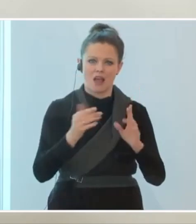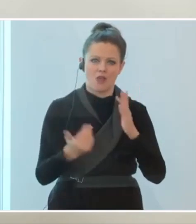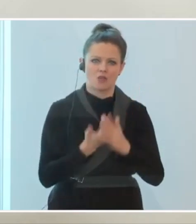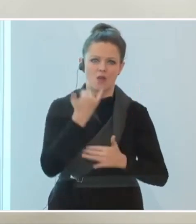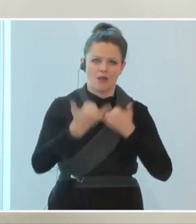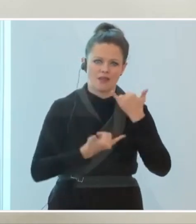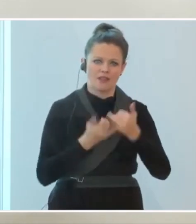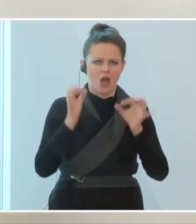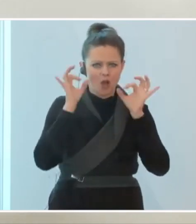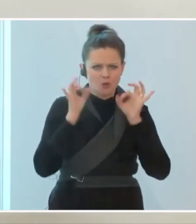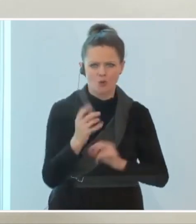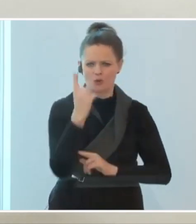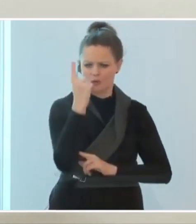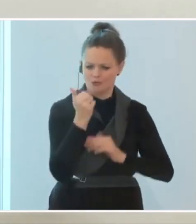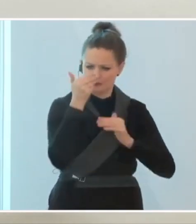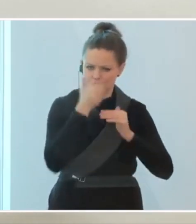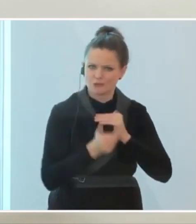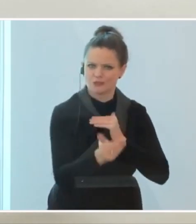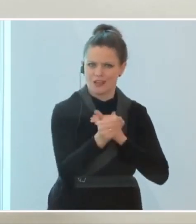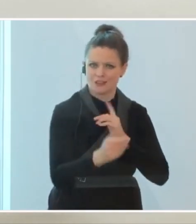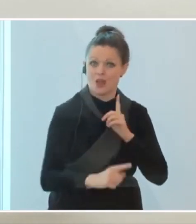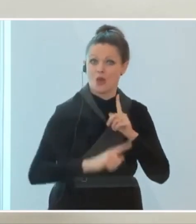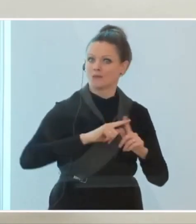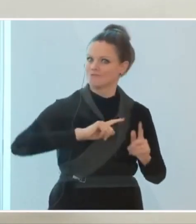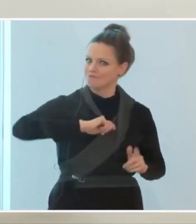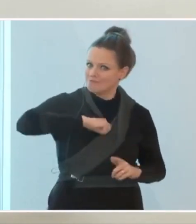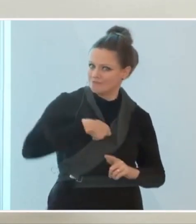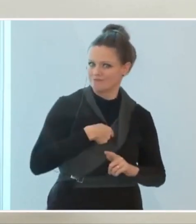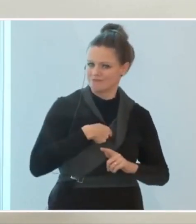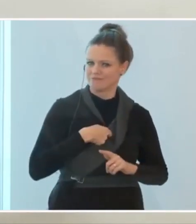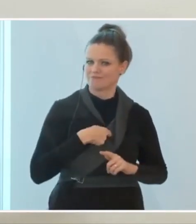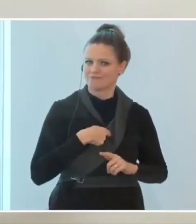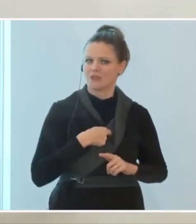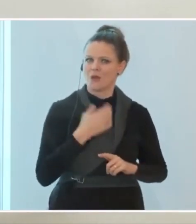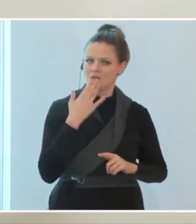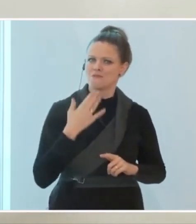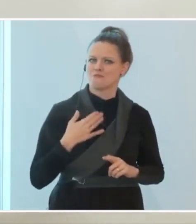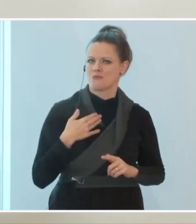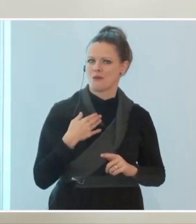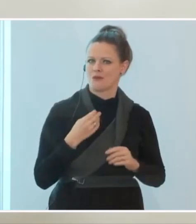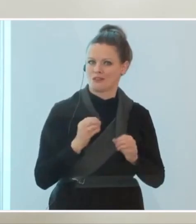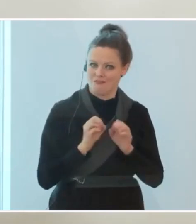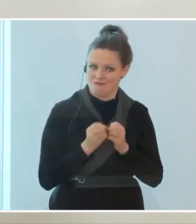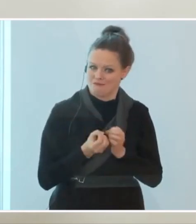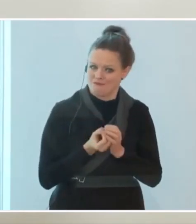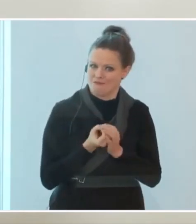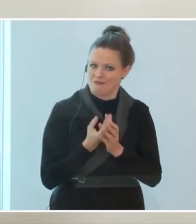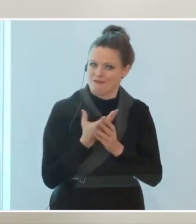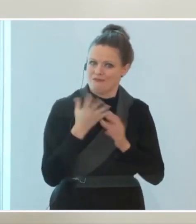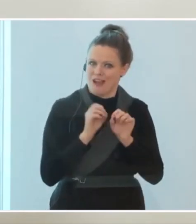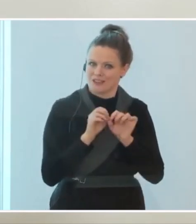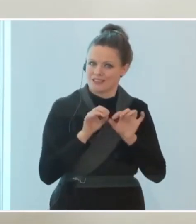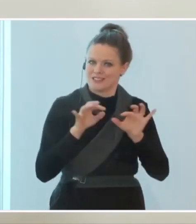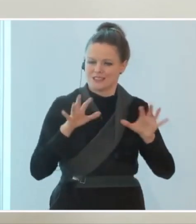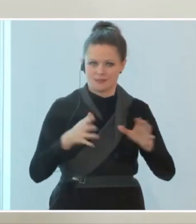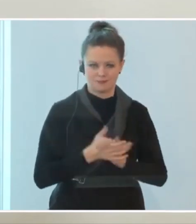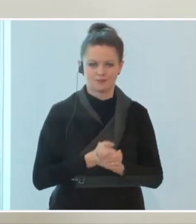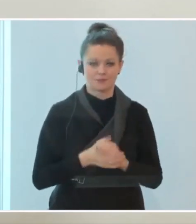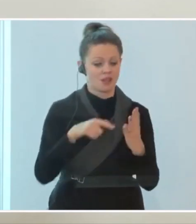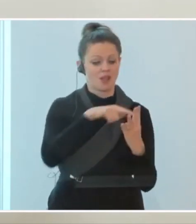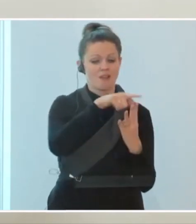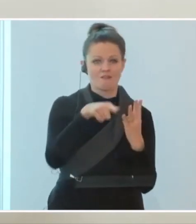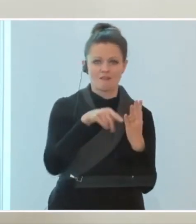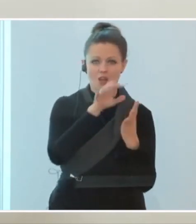können und diesen Optimismus wollen wir auch nähren. Ich möchte nur auf vier Punkte vertiefend